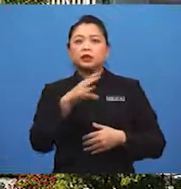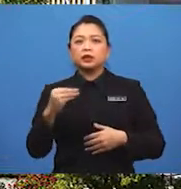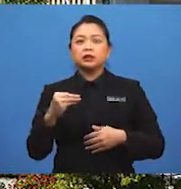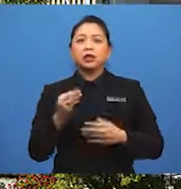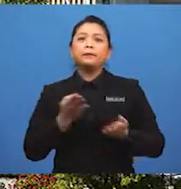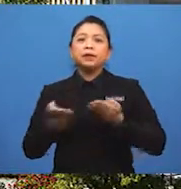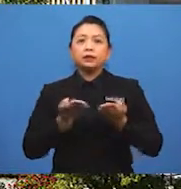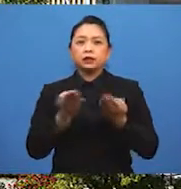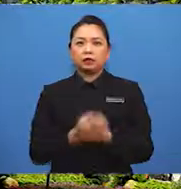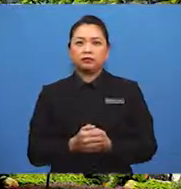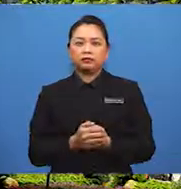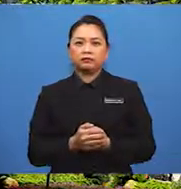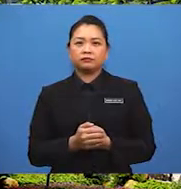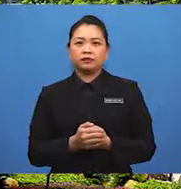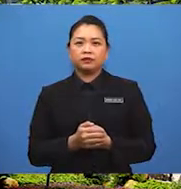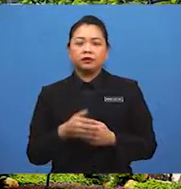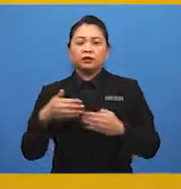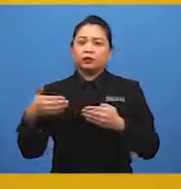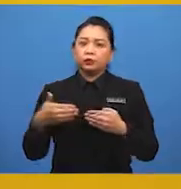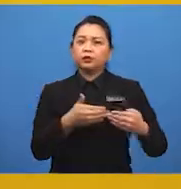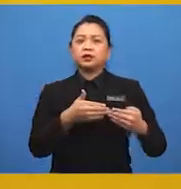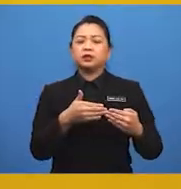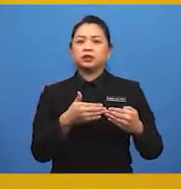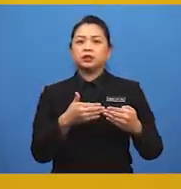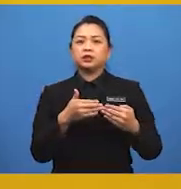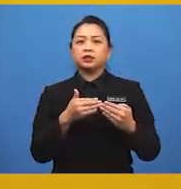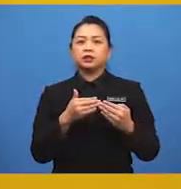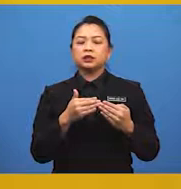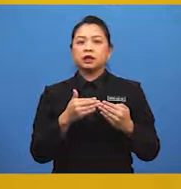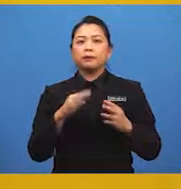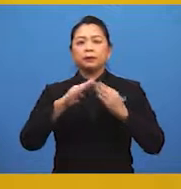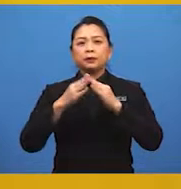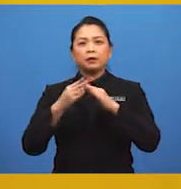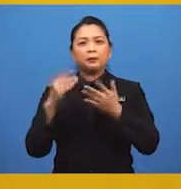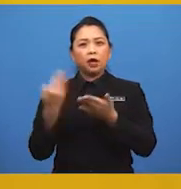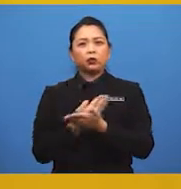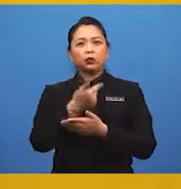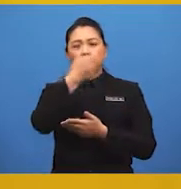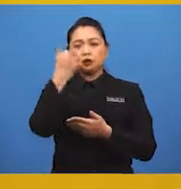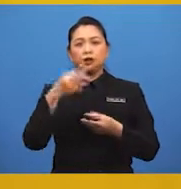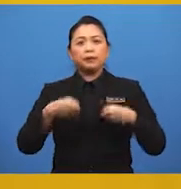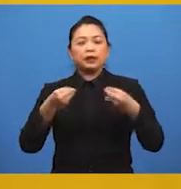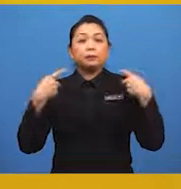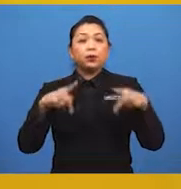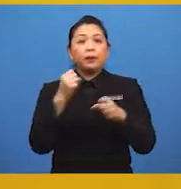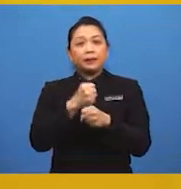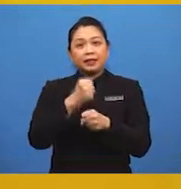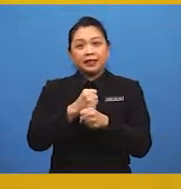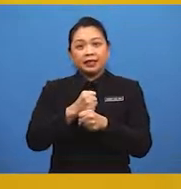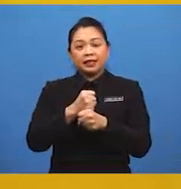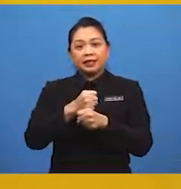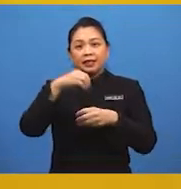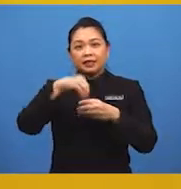perkhidmatan. Seterusnya, pembukaan bandar-bandar baru telah menambah peluang pekerjaan